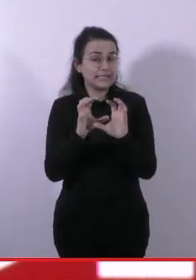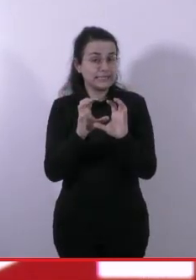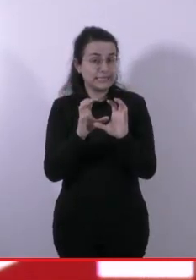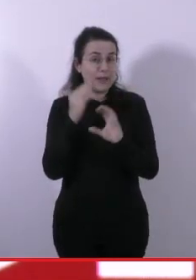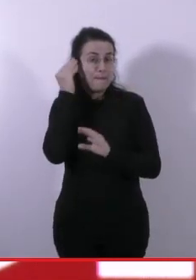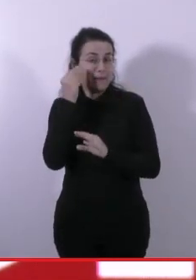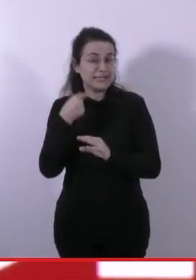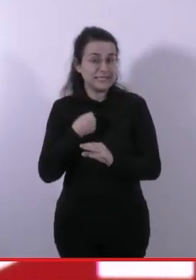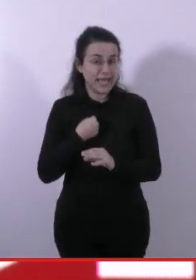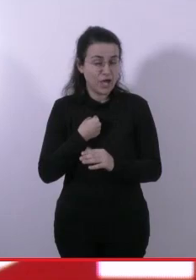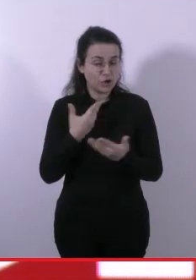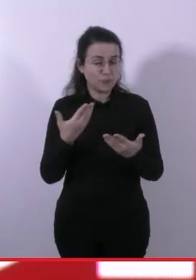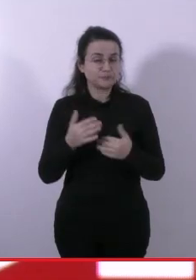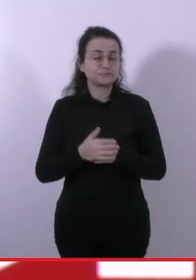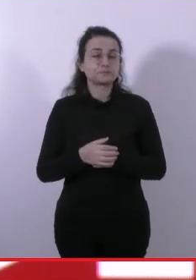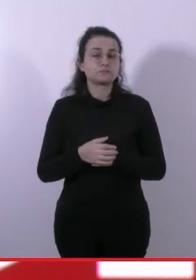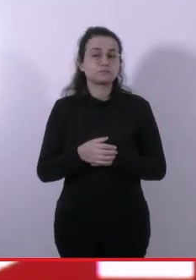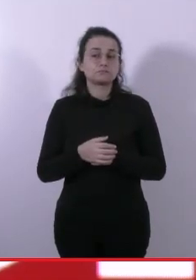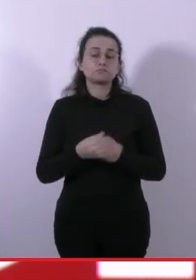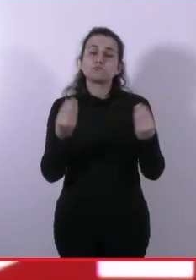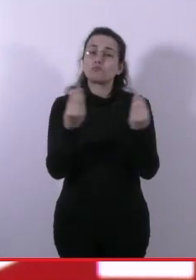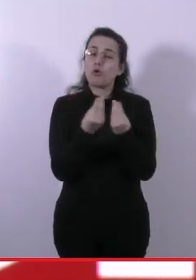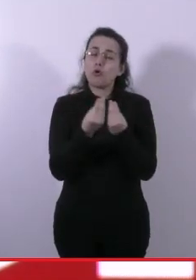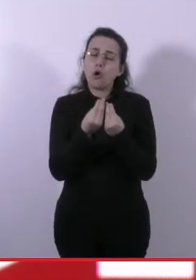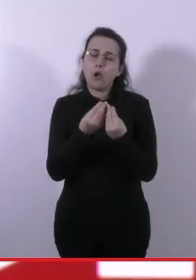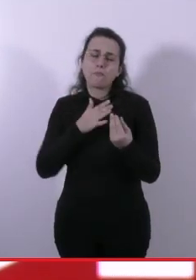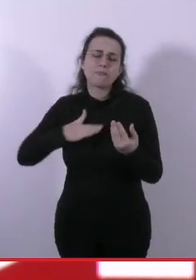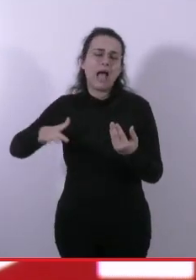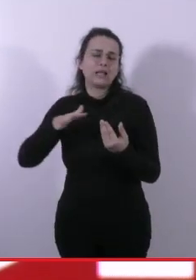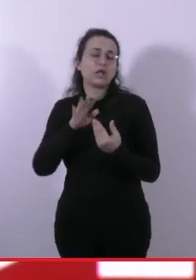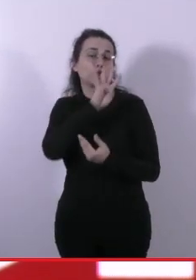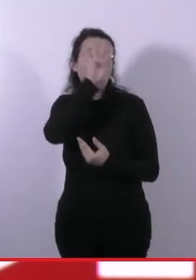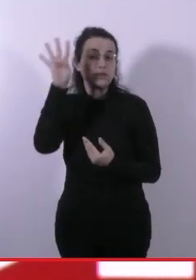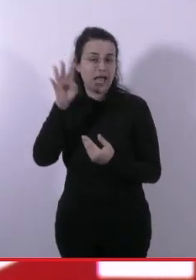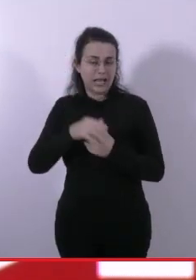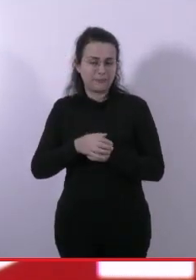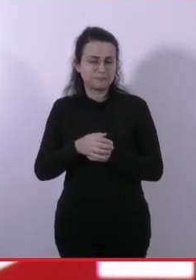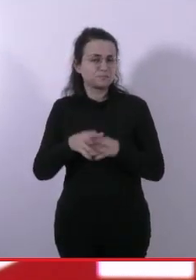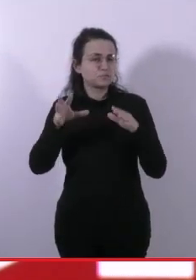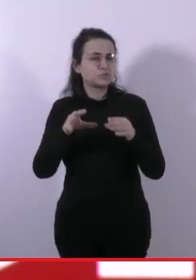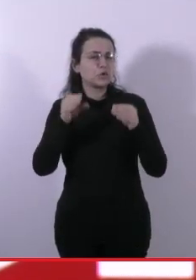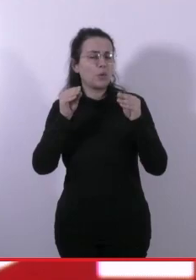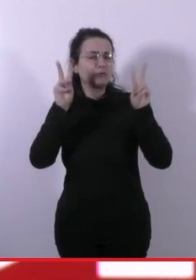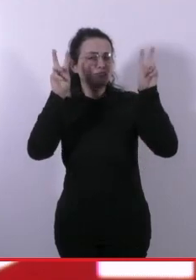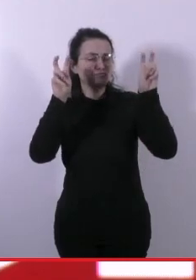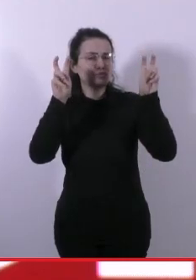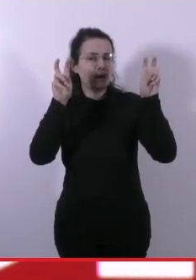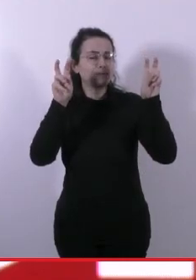il mio pensiero, ma anche di tanti compagni della Toscana. Allora, intanto parto dalla condivisione della